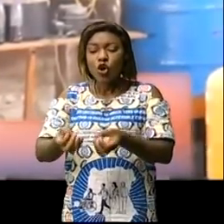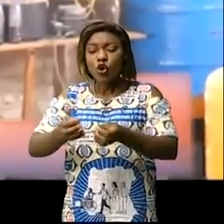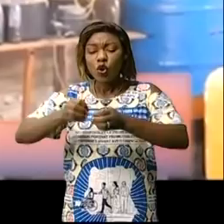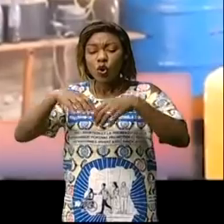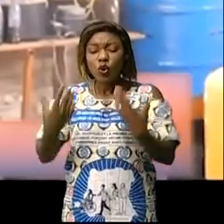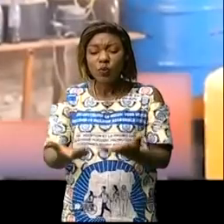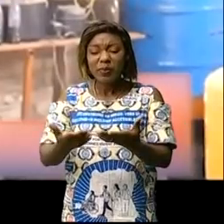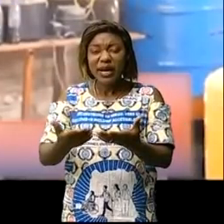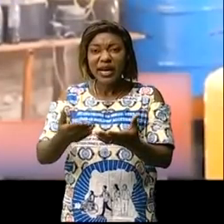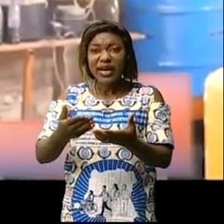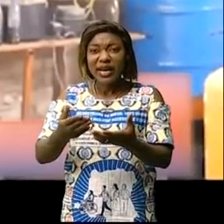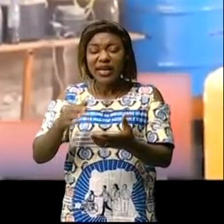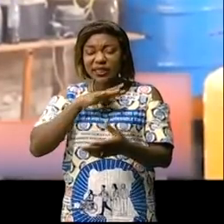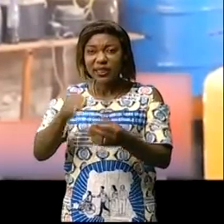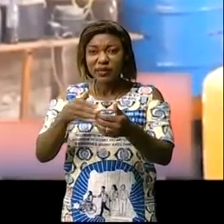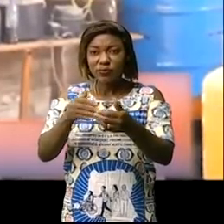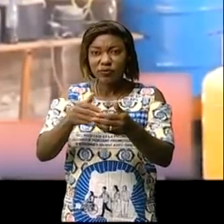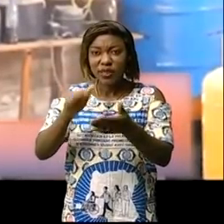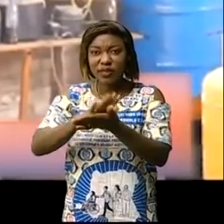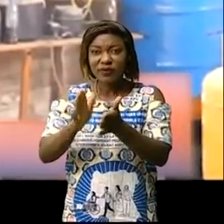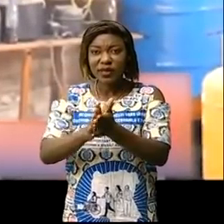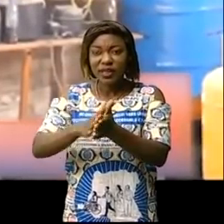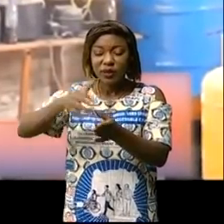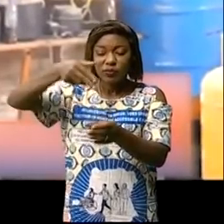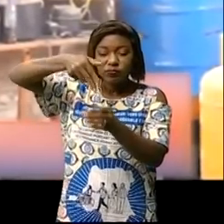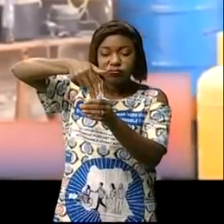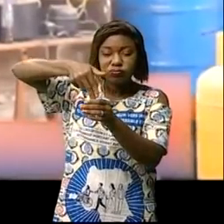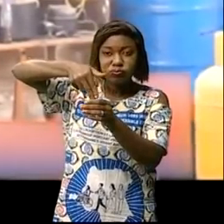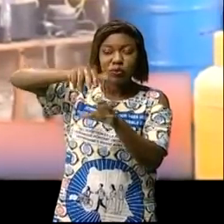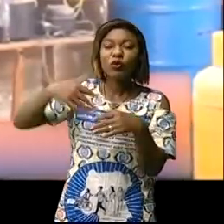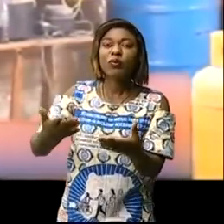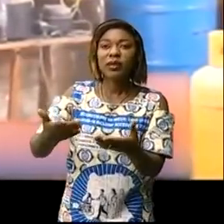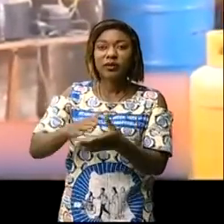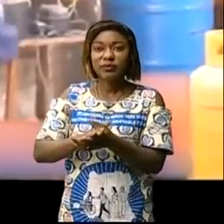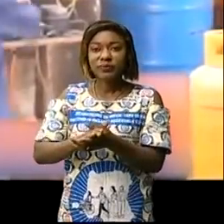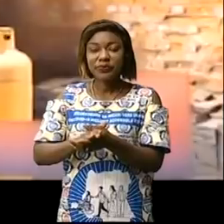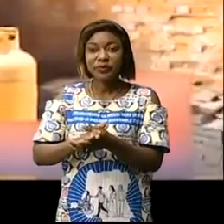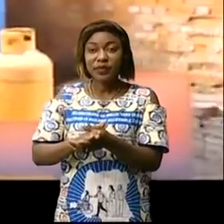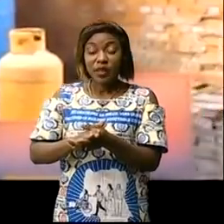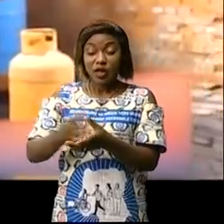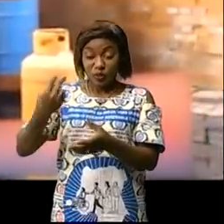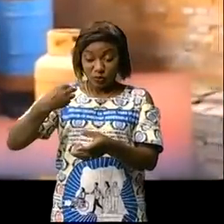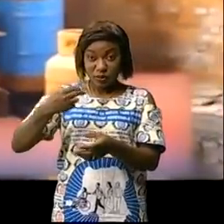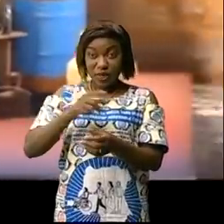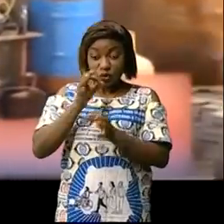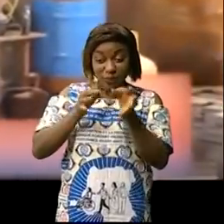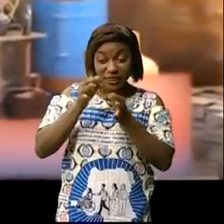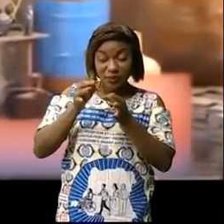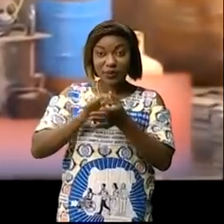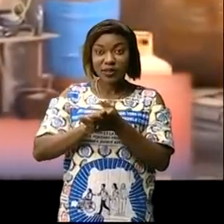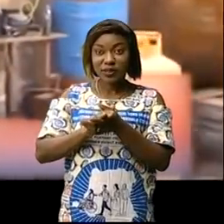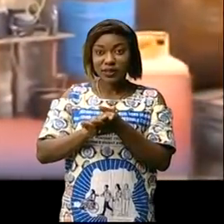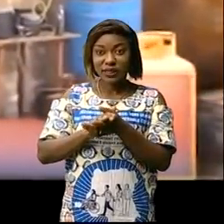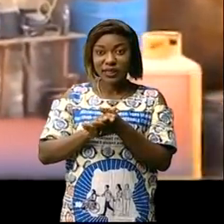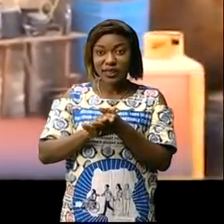déchets plastiques sont transformés en carburants Comment les déchets produisent du carburant en fait nous introduisons les déchets plastiques